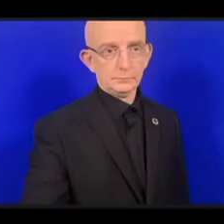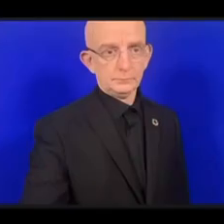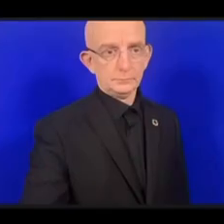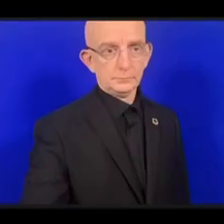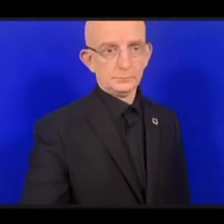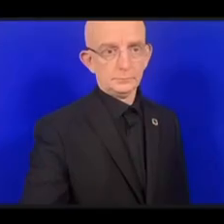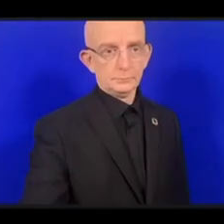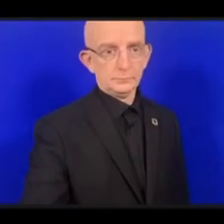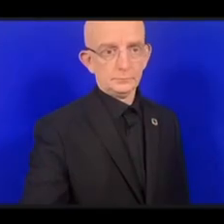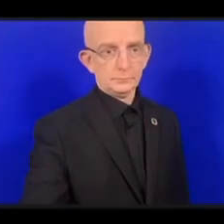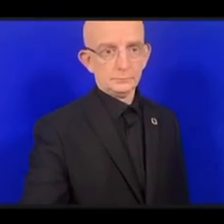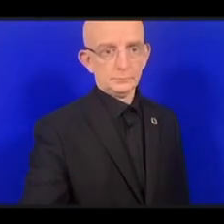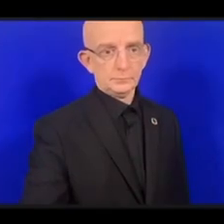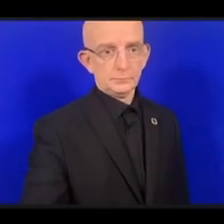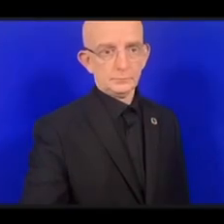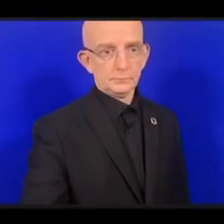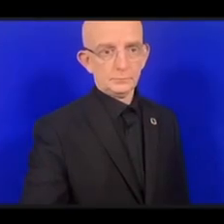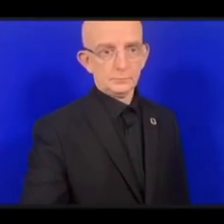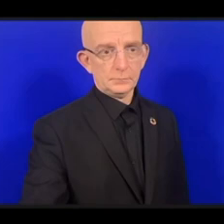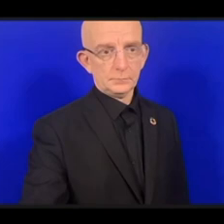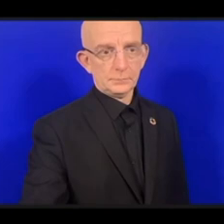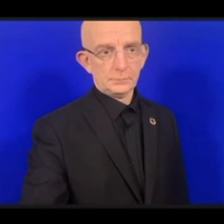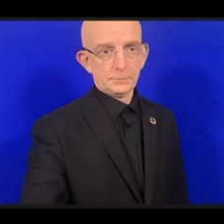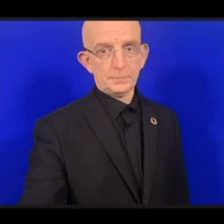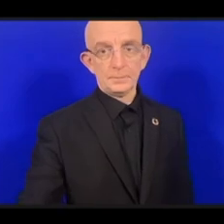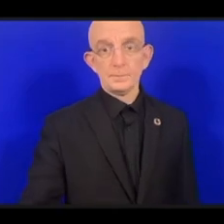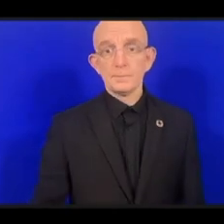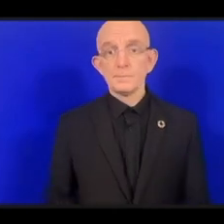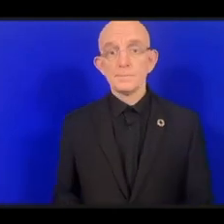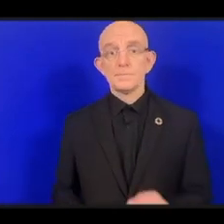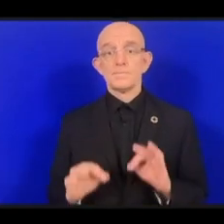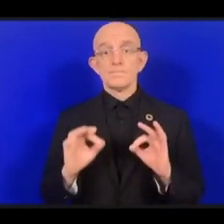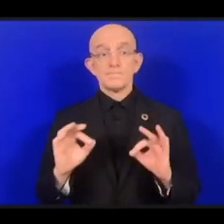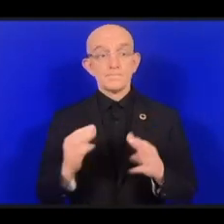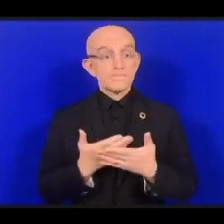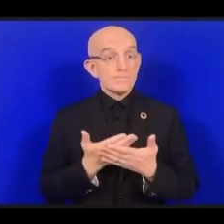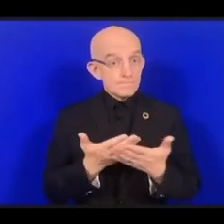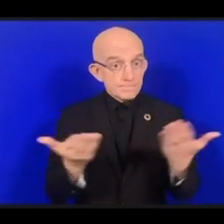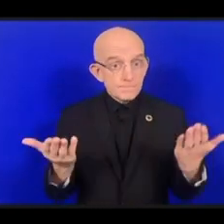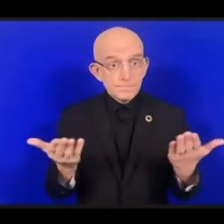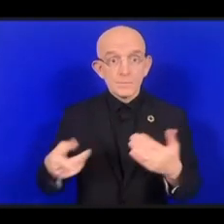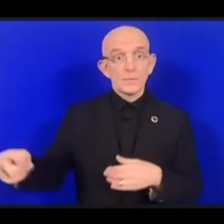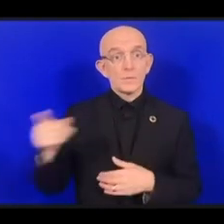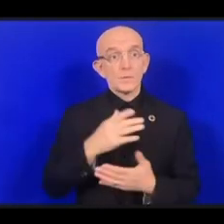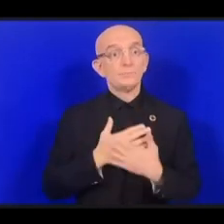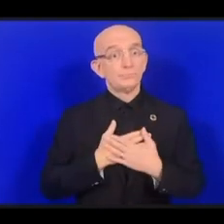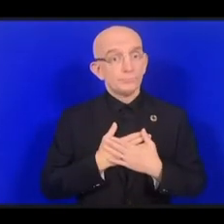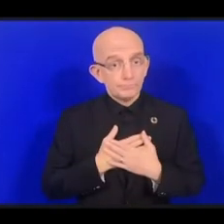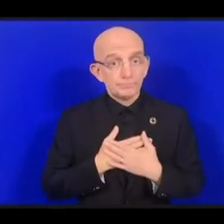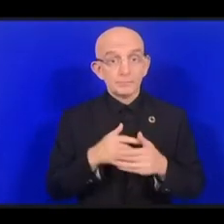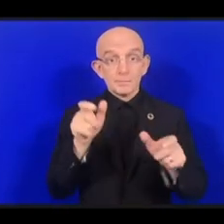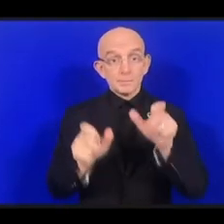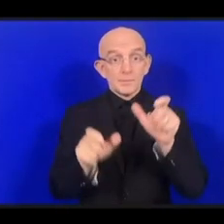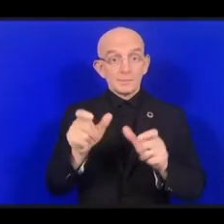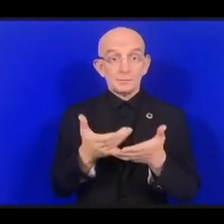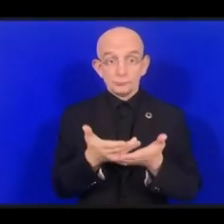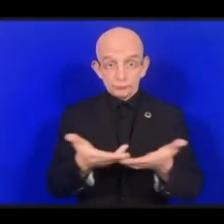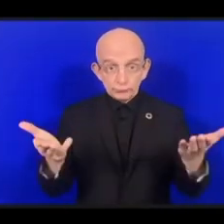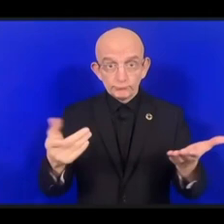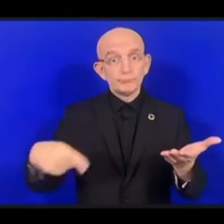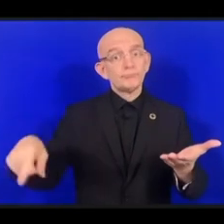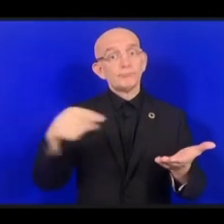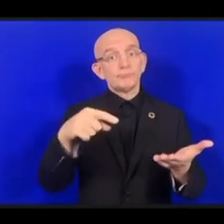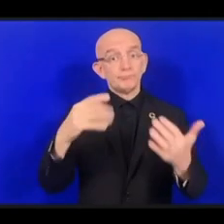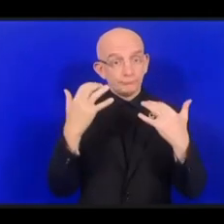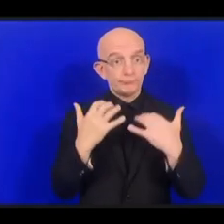Ваше превосходительство, уважаемые делегаты и участники, хочу поприветствовать всех на церемонию закрытия 18